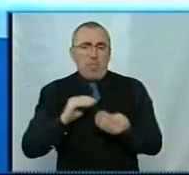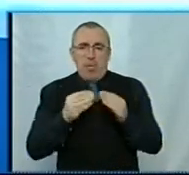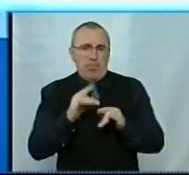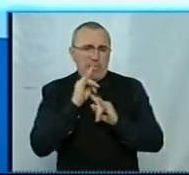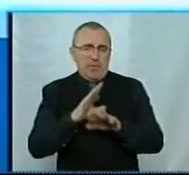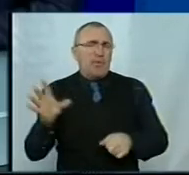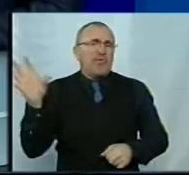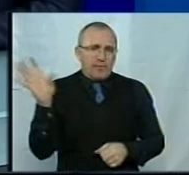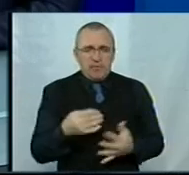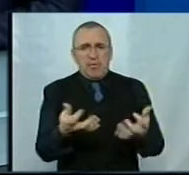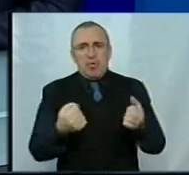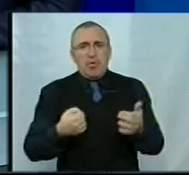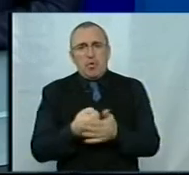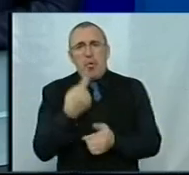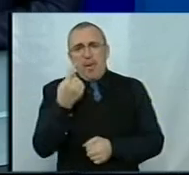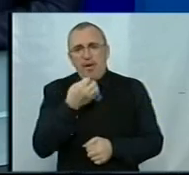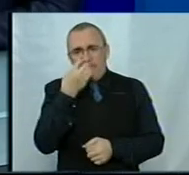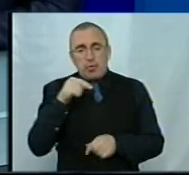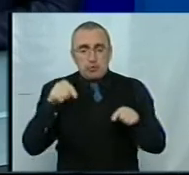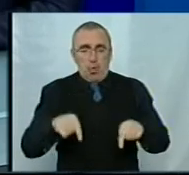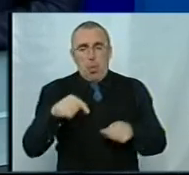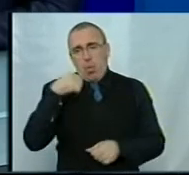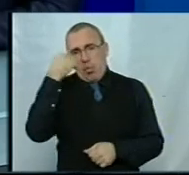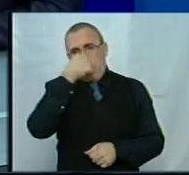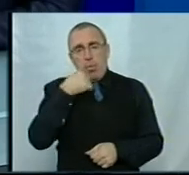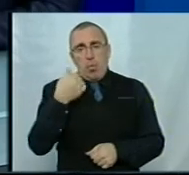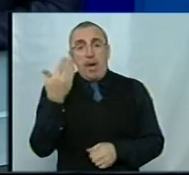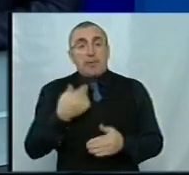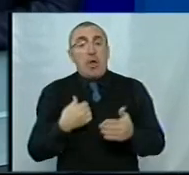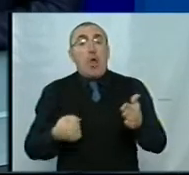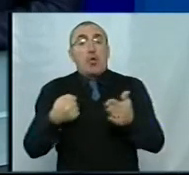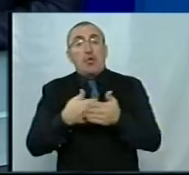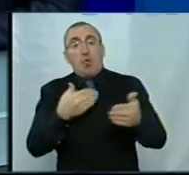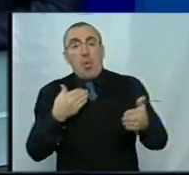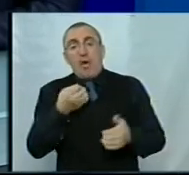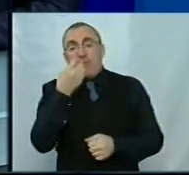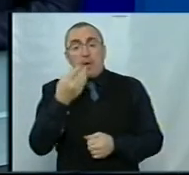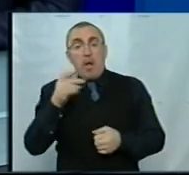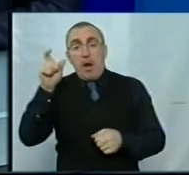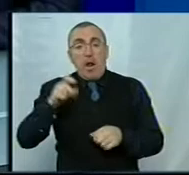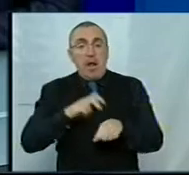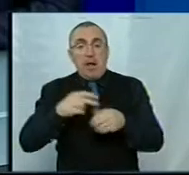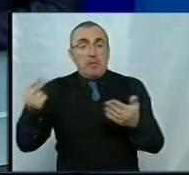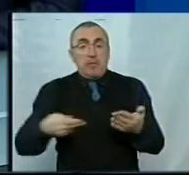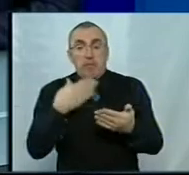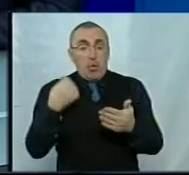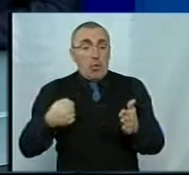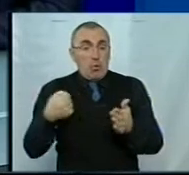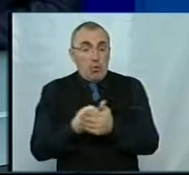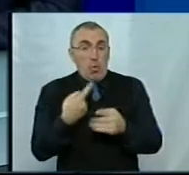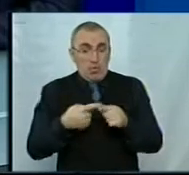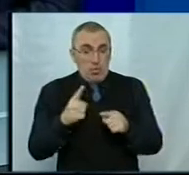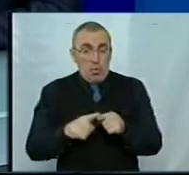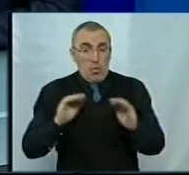Всі отримують до 1 квітня цього року. Якщо я прийду до квітня і лікар не має цього підпису? до цього моменту